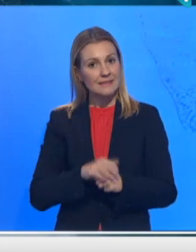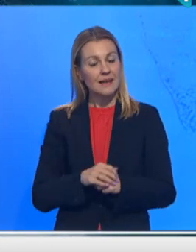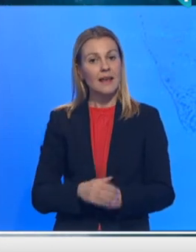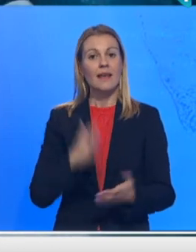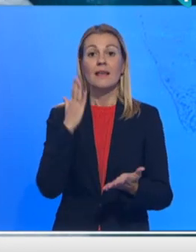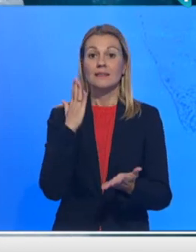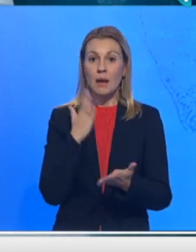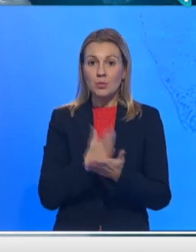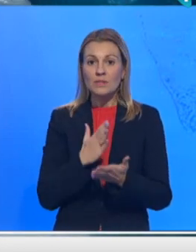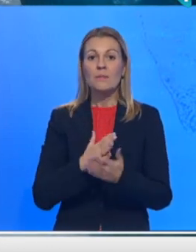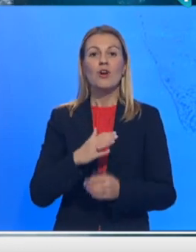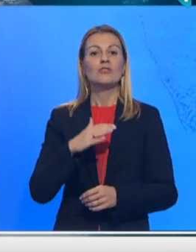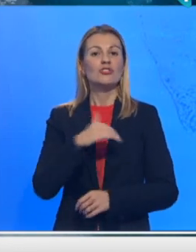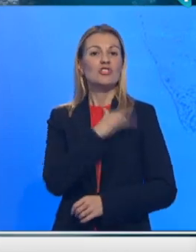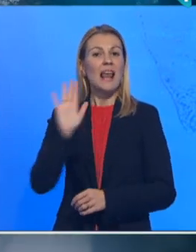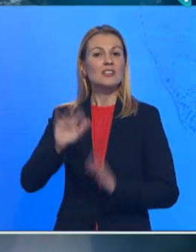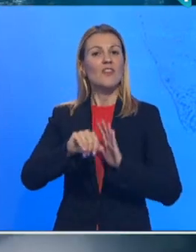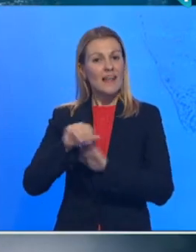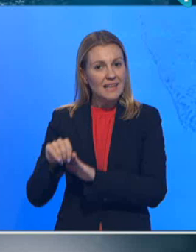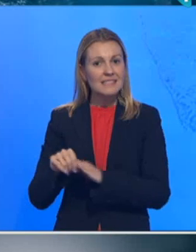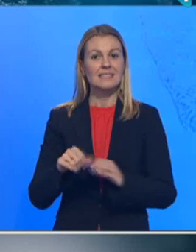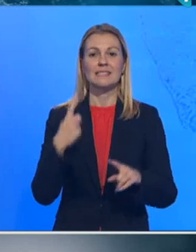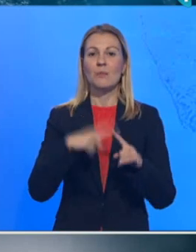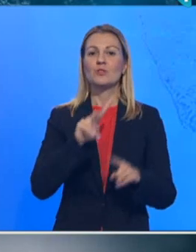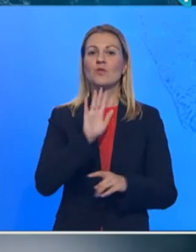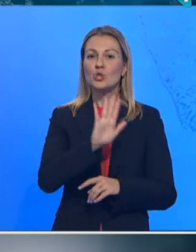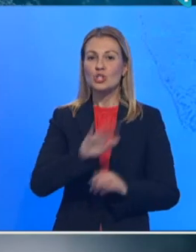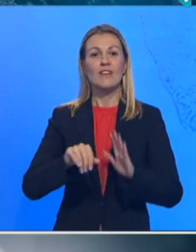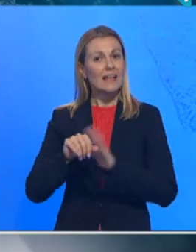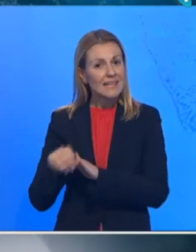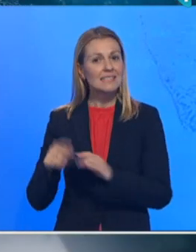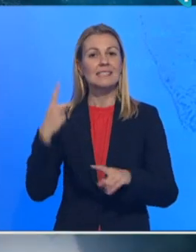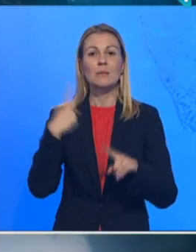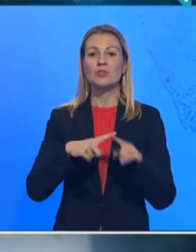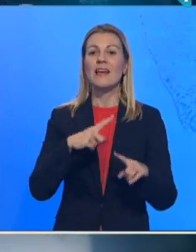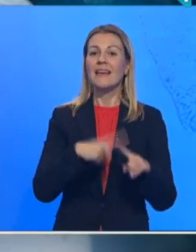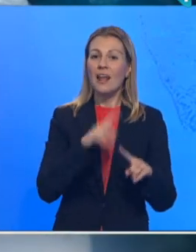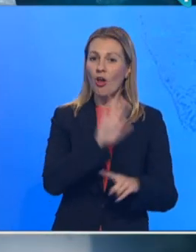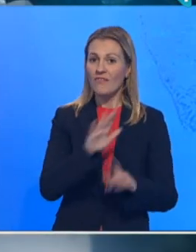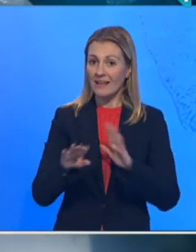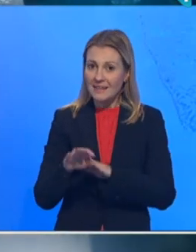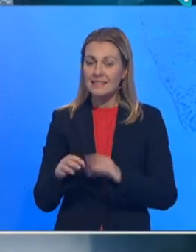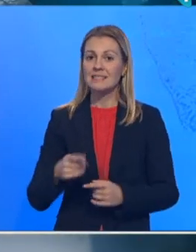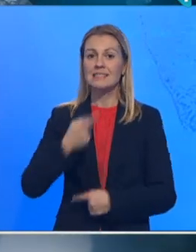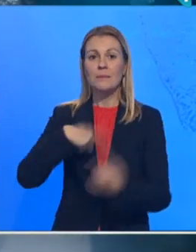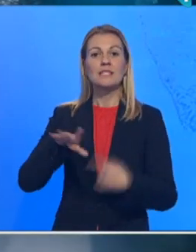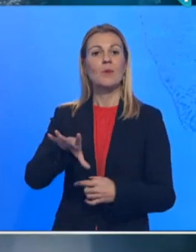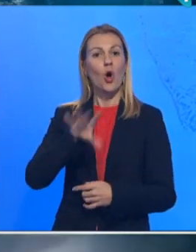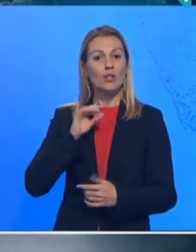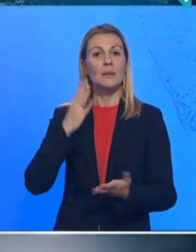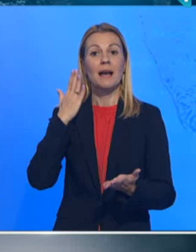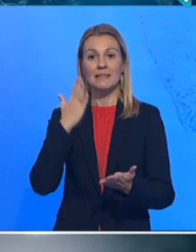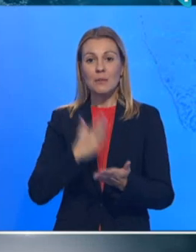da budemo ni Đilasova desnica, ni Vučićeva desnica, ni Hilova desnica, mi smo odabrali da